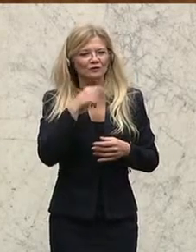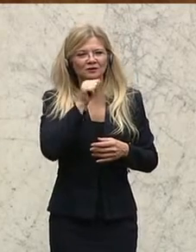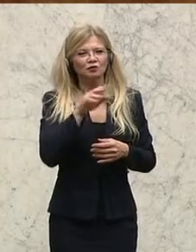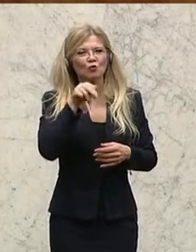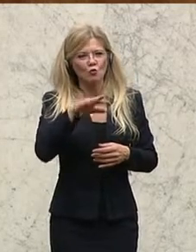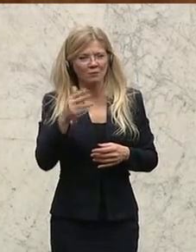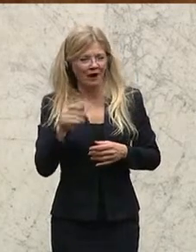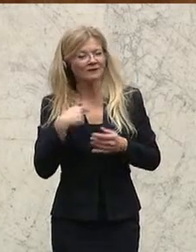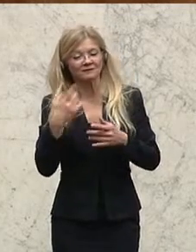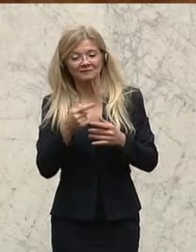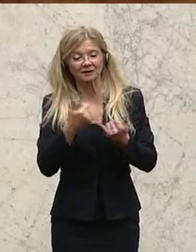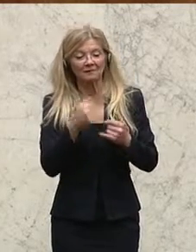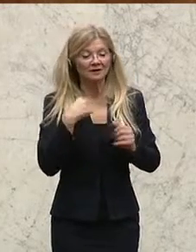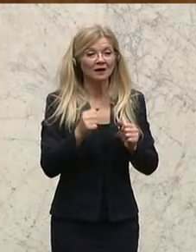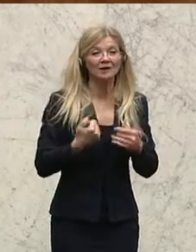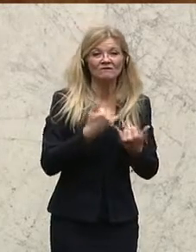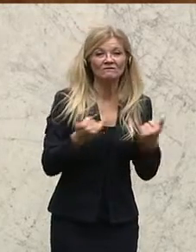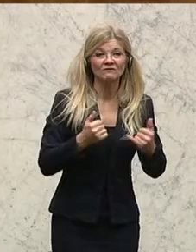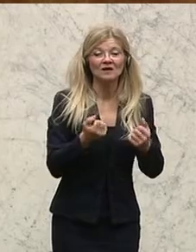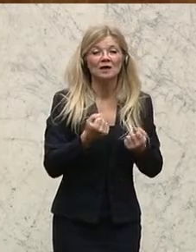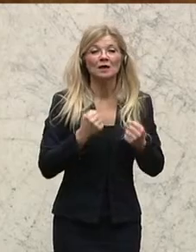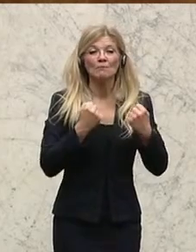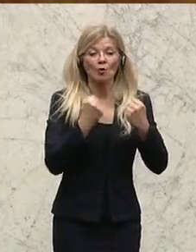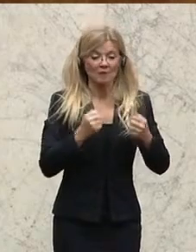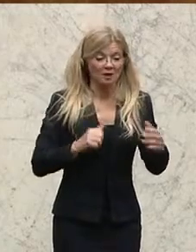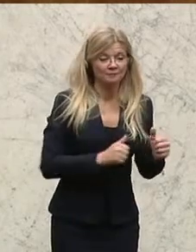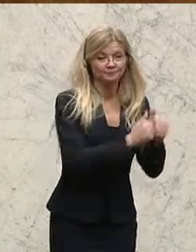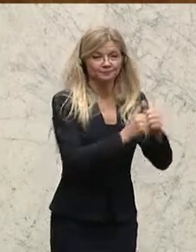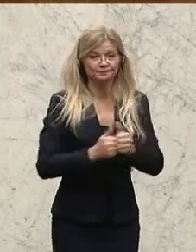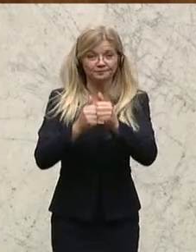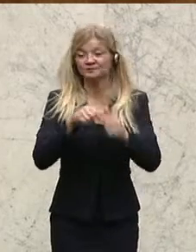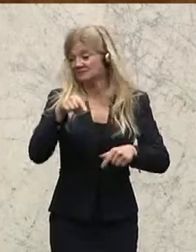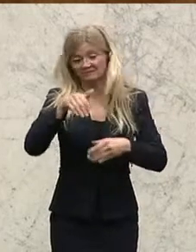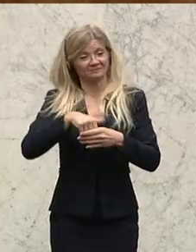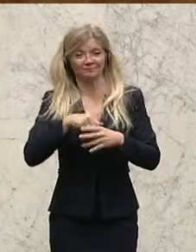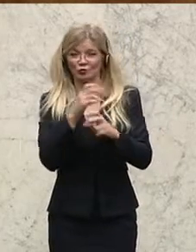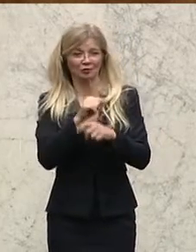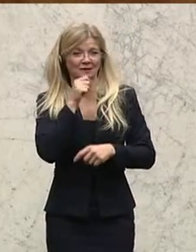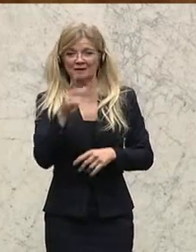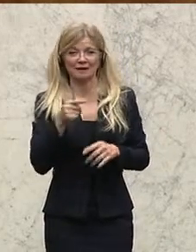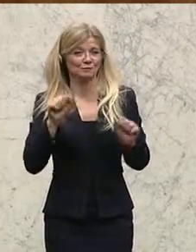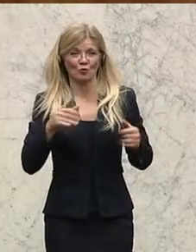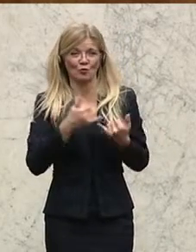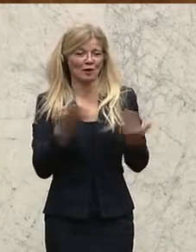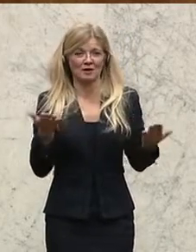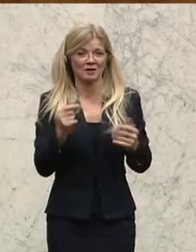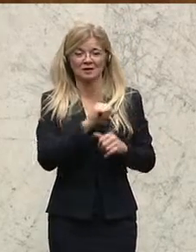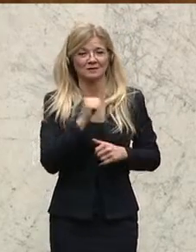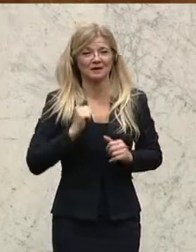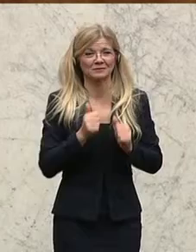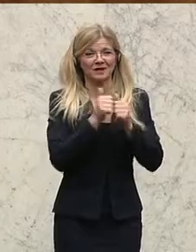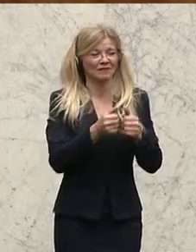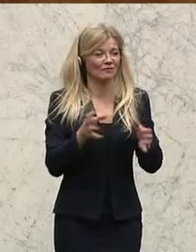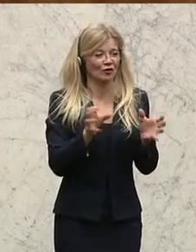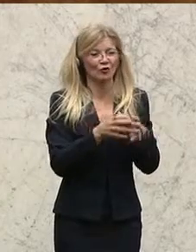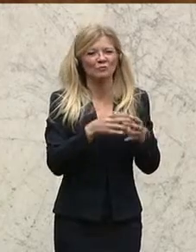sicherzustellen, dann ist es in Österreich derzeit nicht möglich, diese Selbsthilfegruppe namens Uber, sondern es kommt dann ein Taxidienst heraus im Wienersten Bezirk,